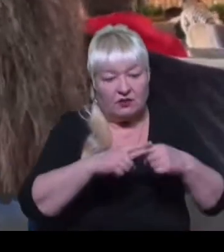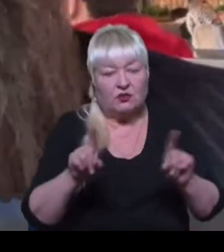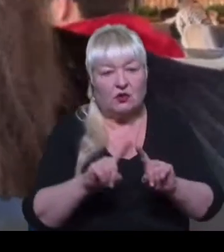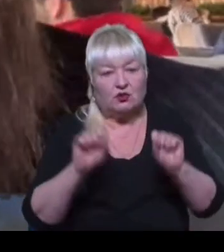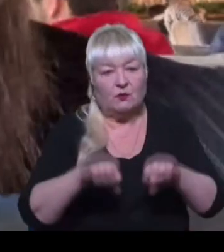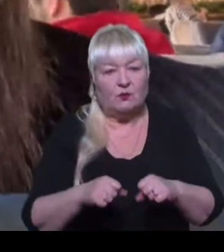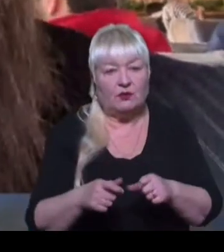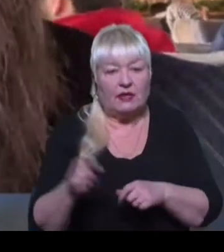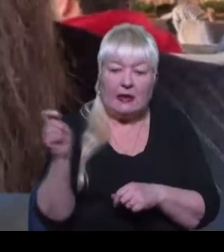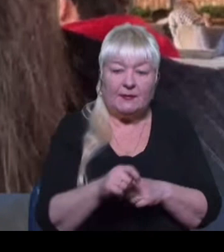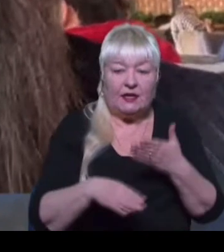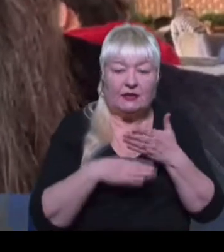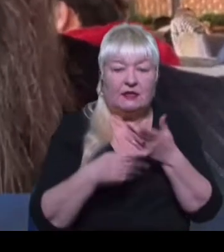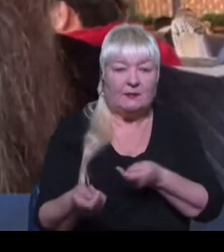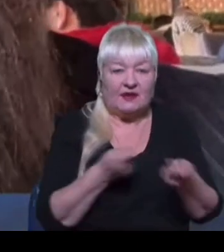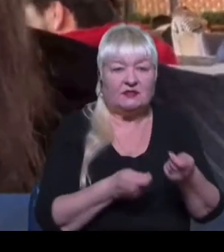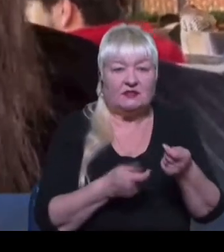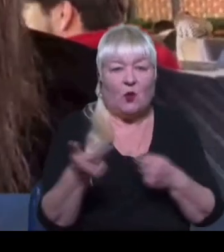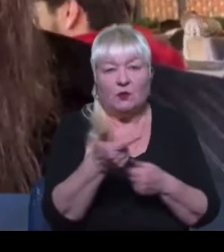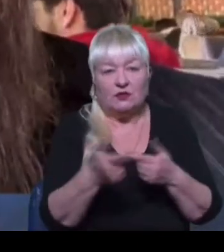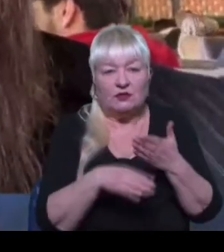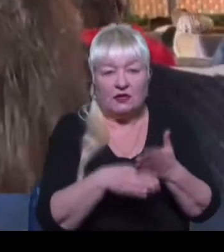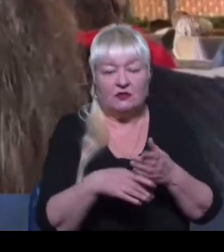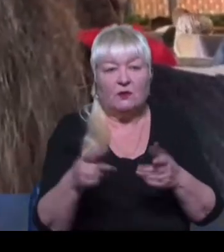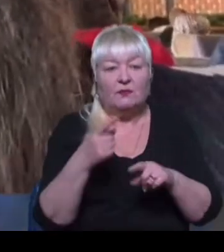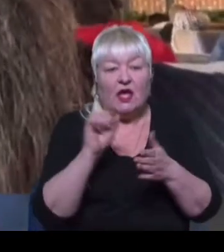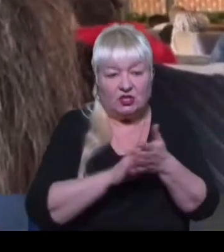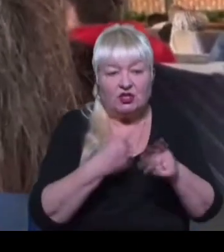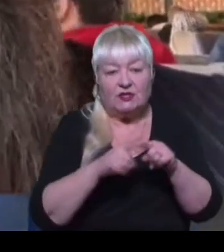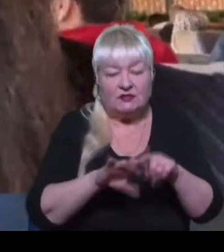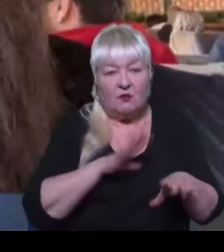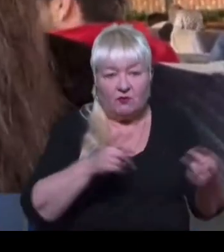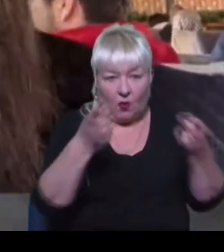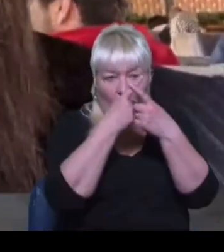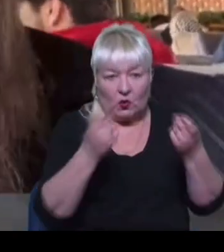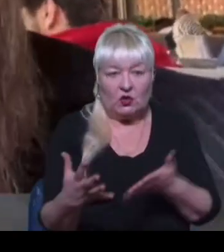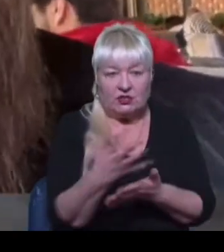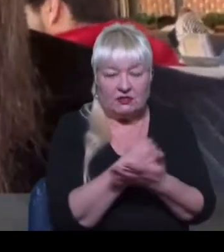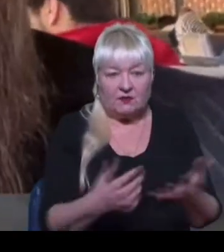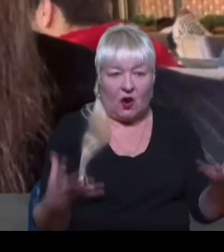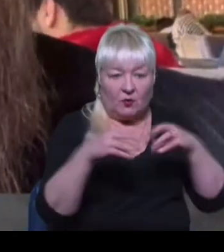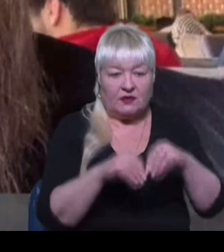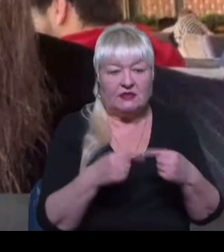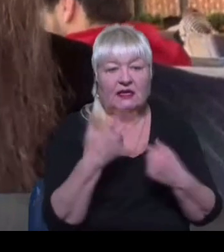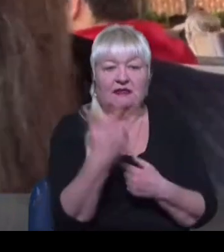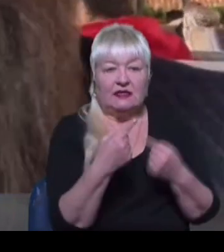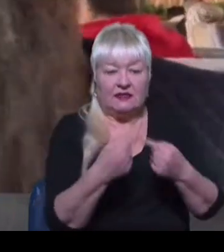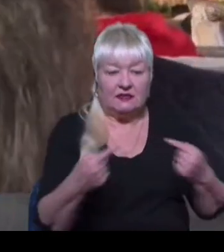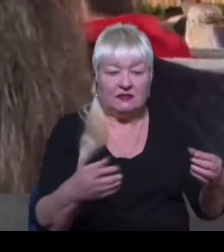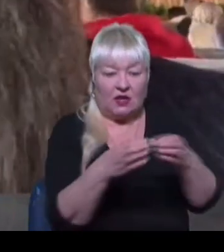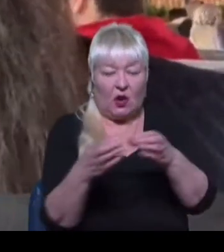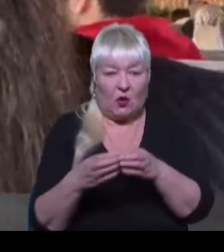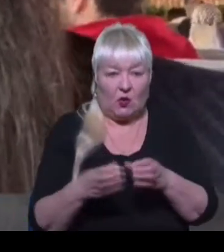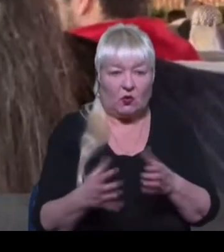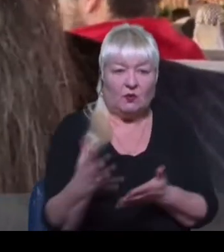привести гуманітарну допомогу. Тому через це був оголошений збір. Варто розуміти, що об'єднались три різні групи, які збирали допомогу